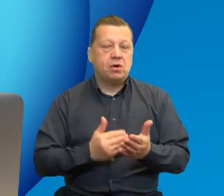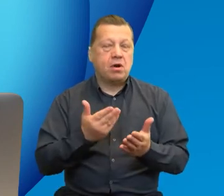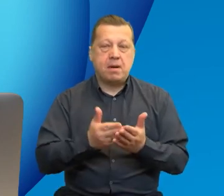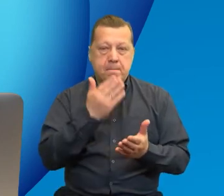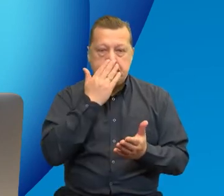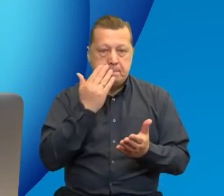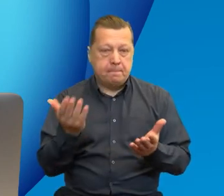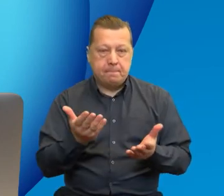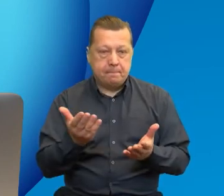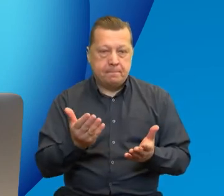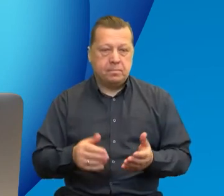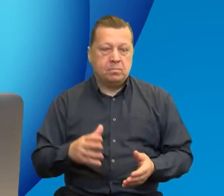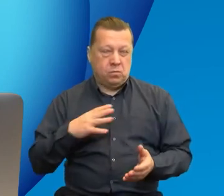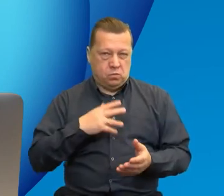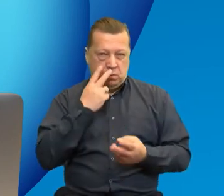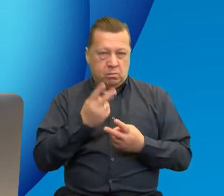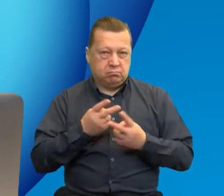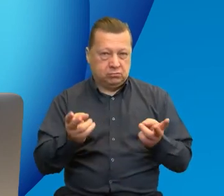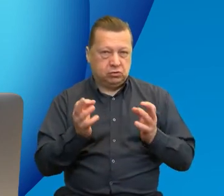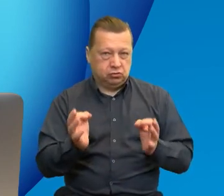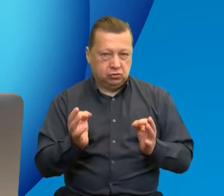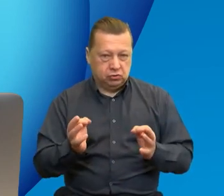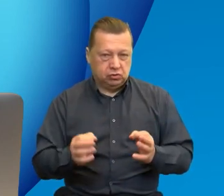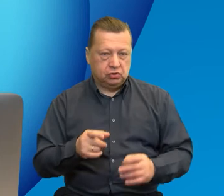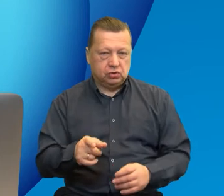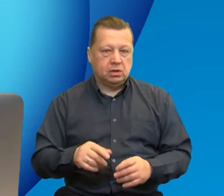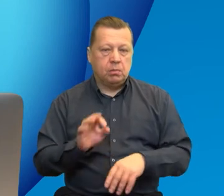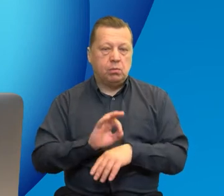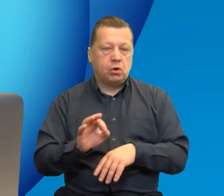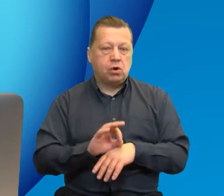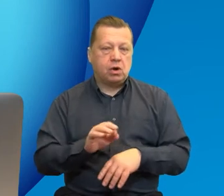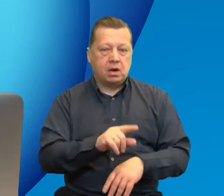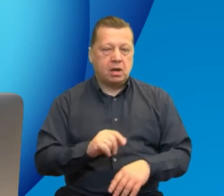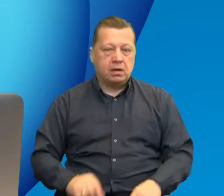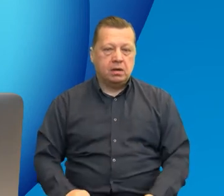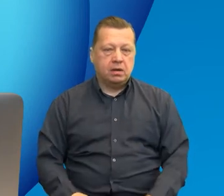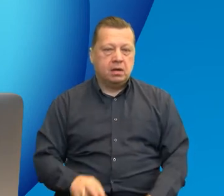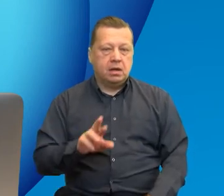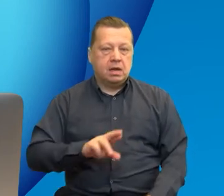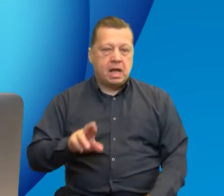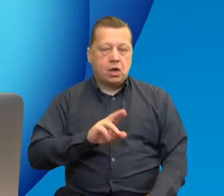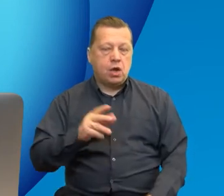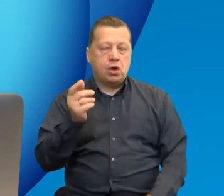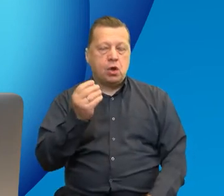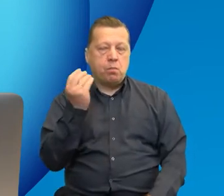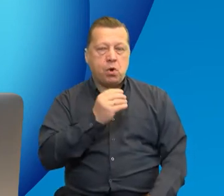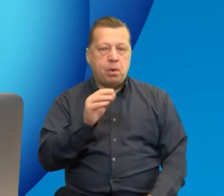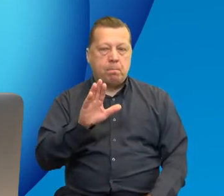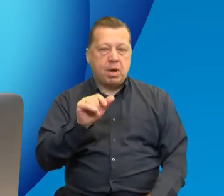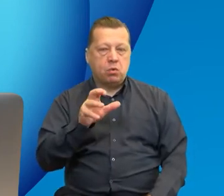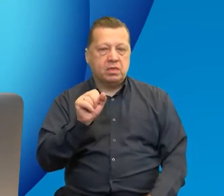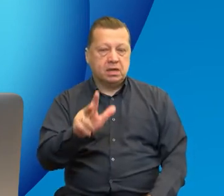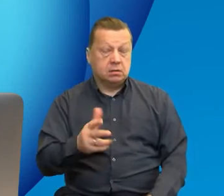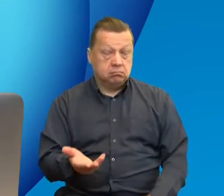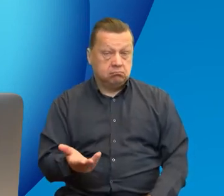między innymi pokazany tu już dzisiaj program, przykład projektu z programu Region Morza Bałtyckiego.